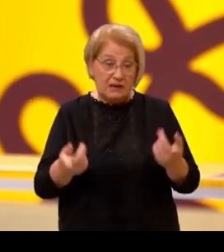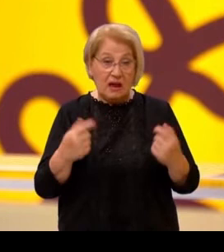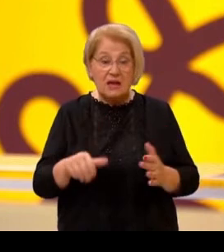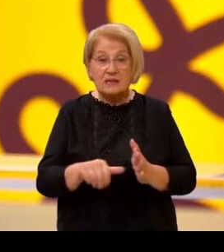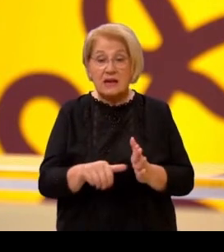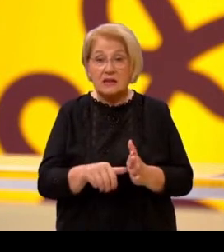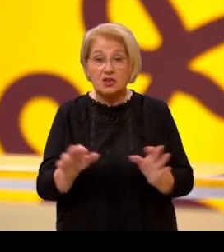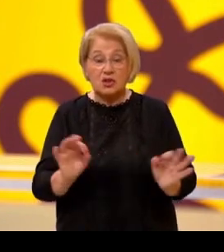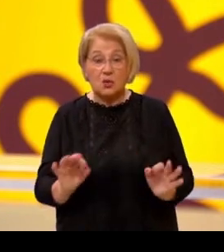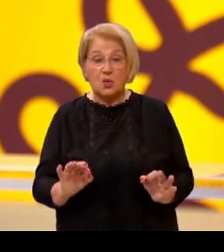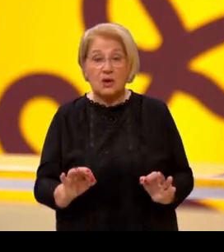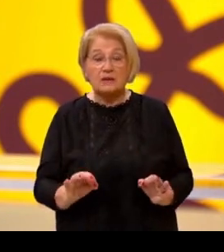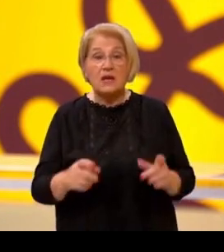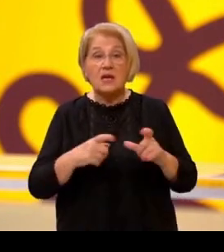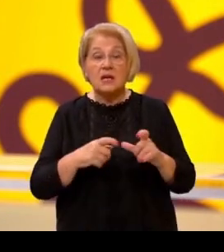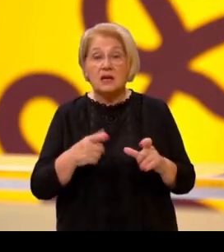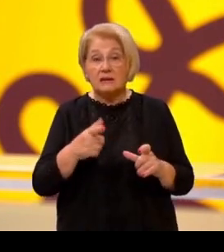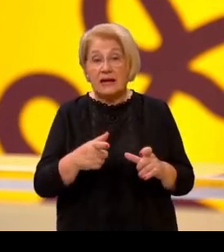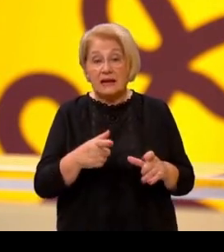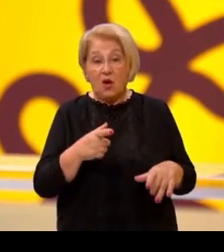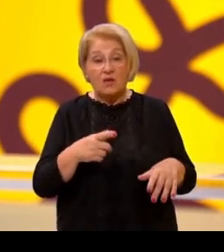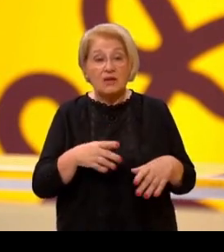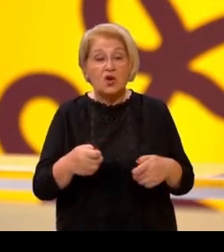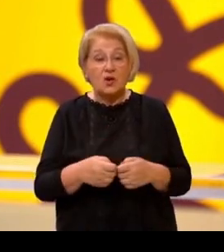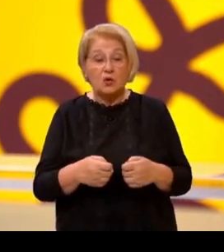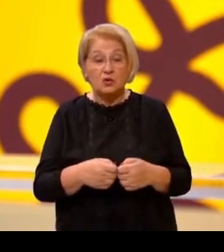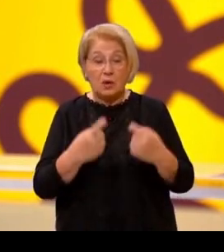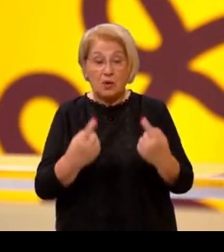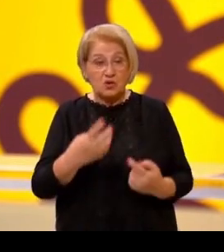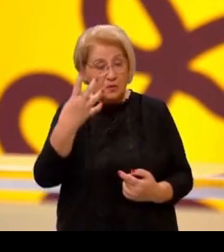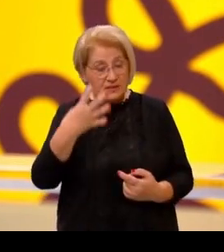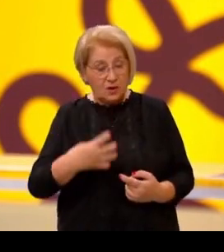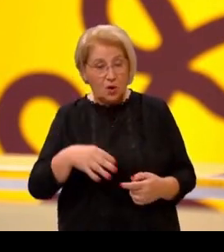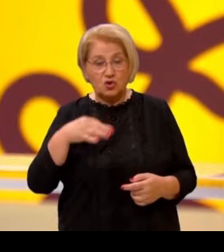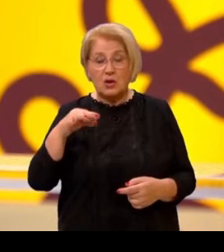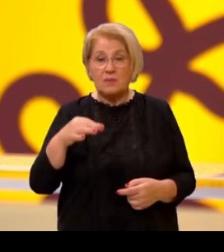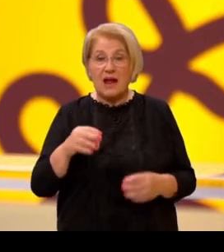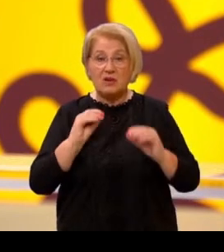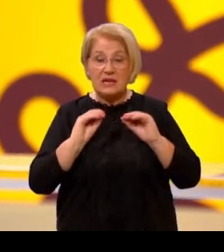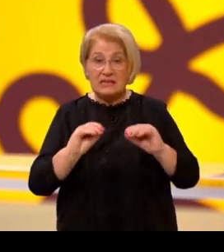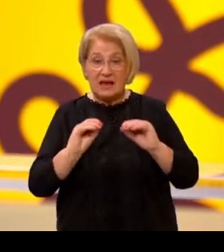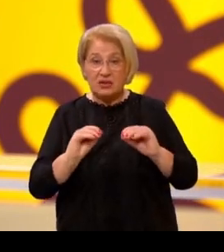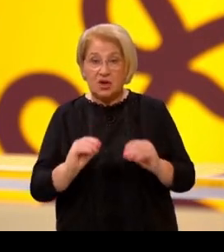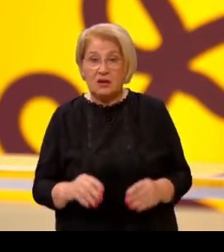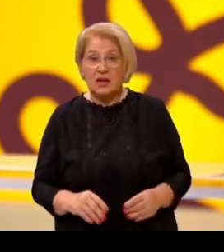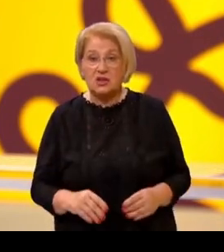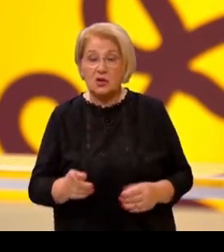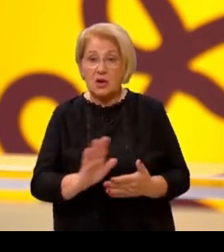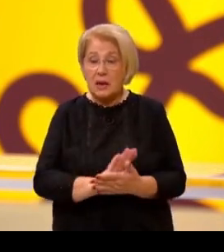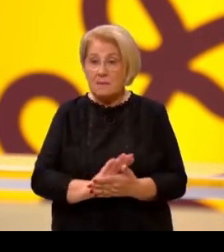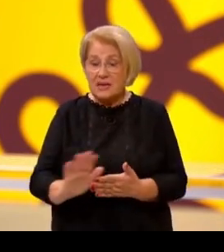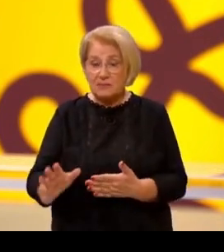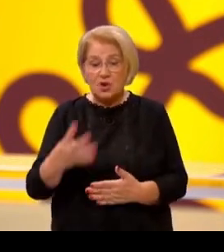središnjeg ureda Suha u Zagrebu postoji i psihološko i pravno savjetovalište koje nude dakle i besplatnu i